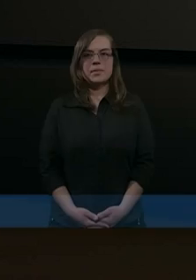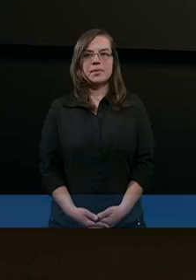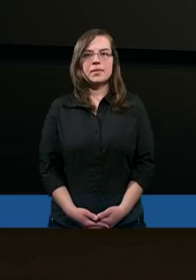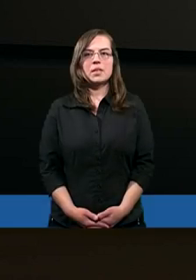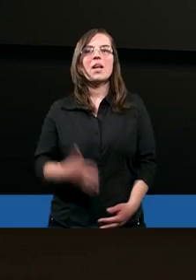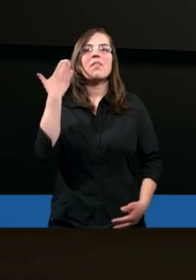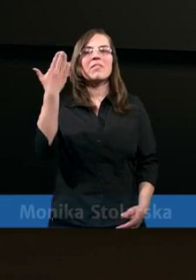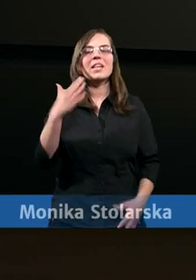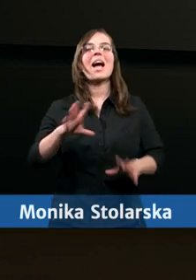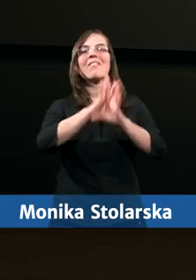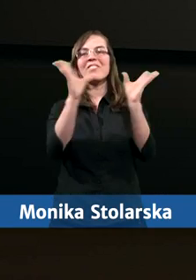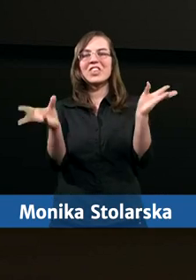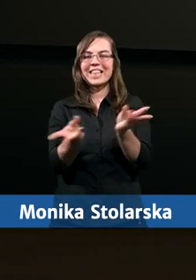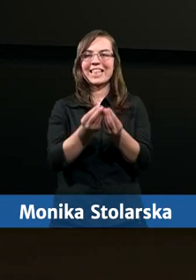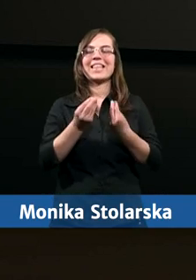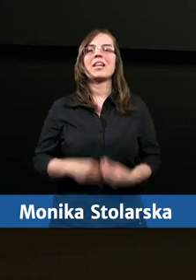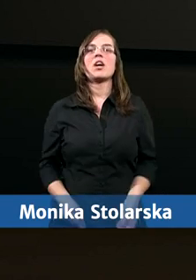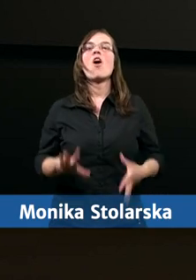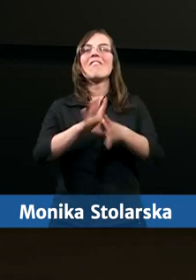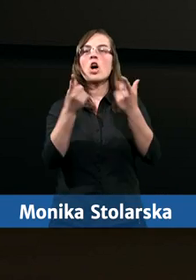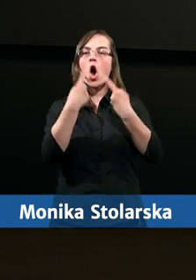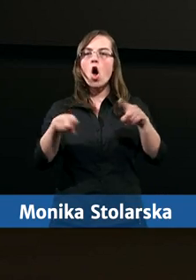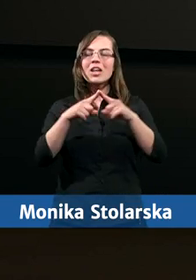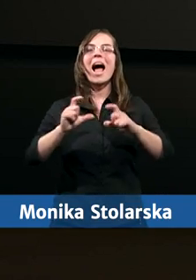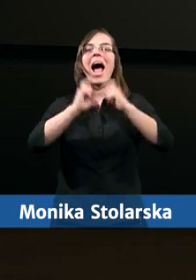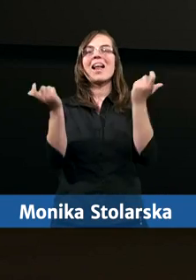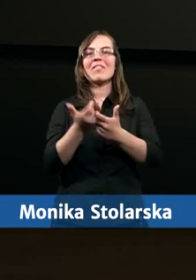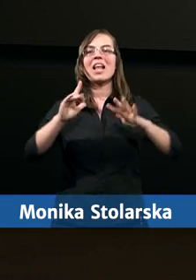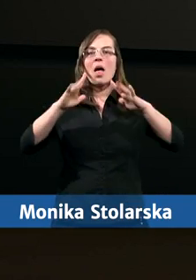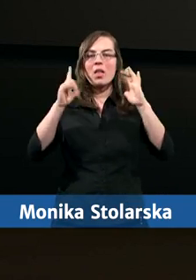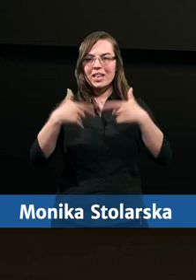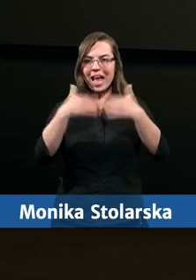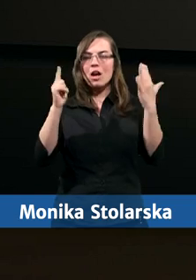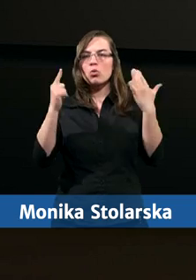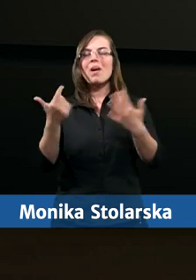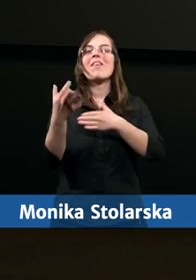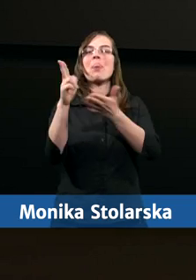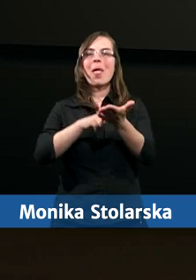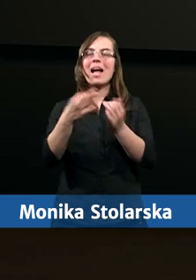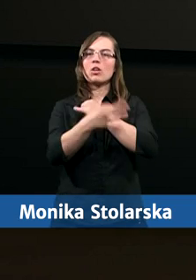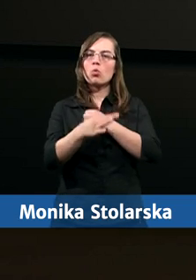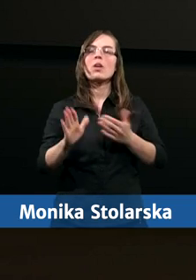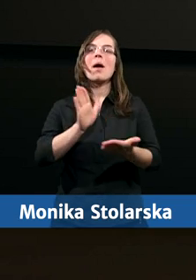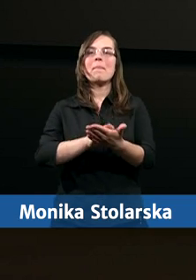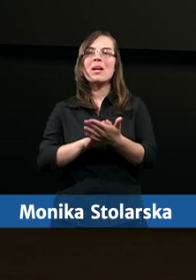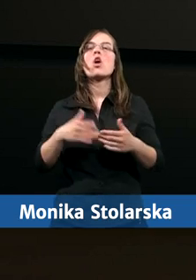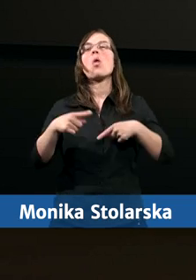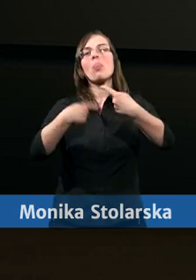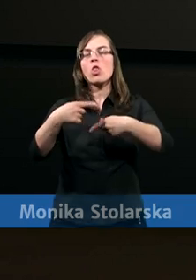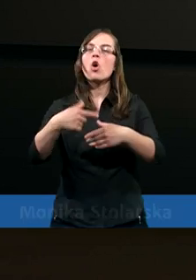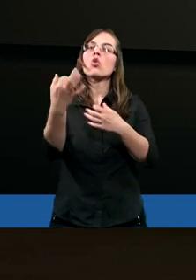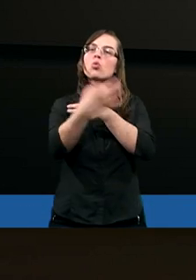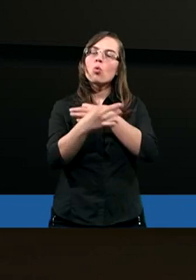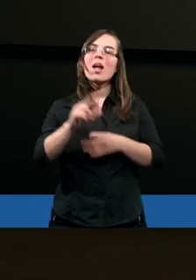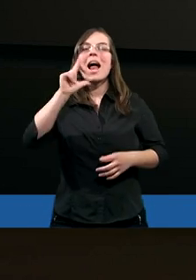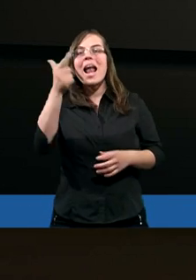Witamy wszystkich w Kościele Adwentystów dnia 7 na Studium Biblii. Kontynuujemy studium drugiego